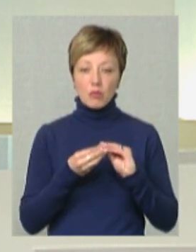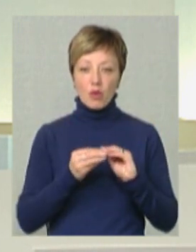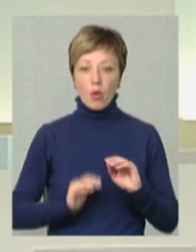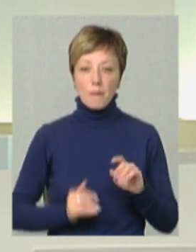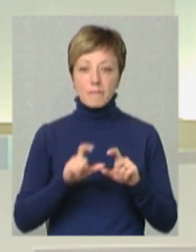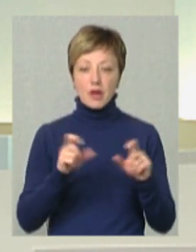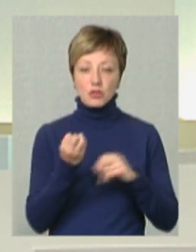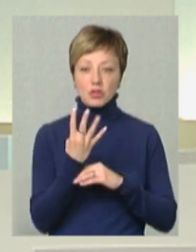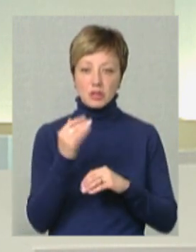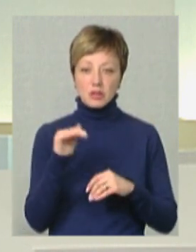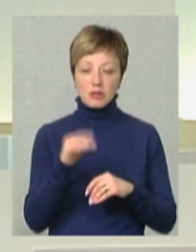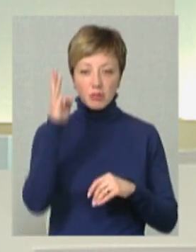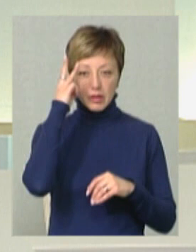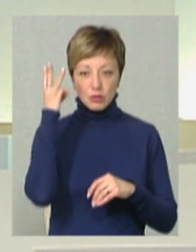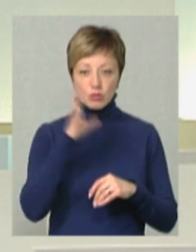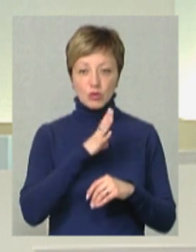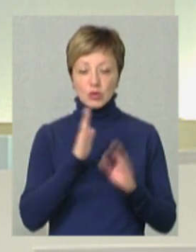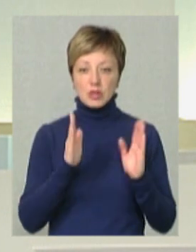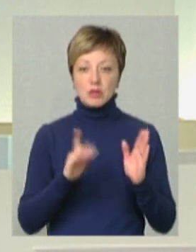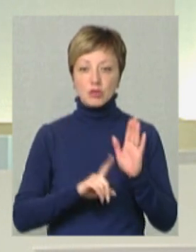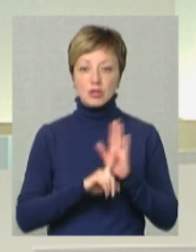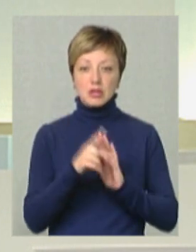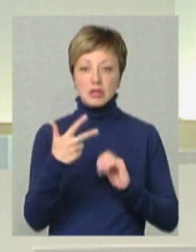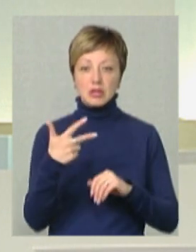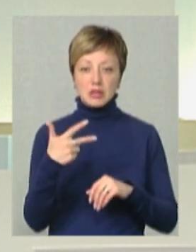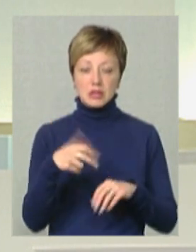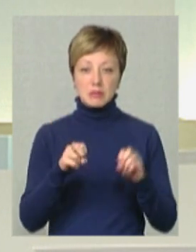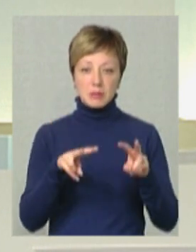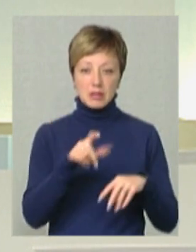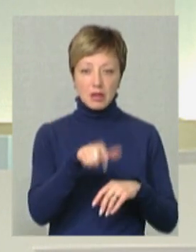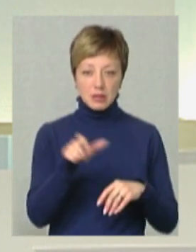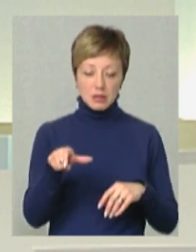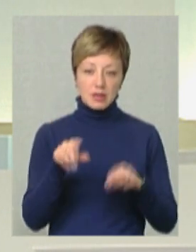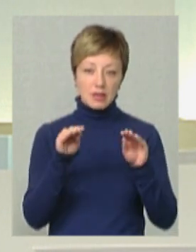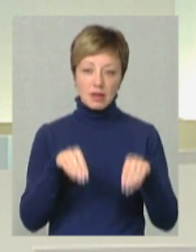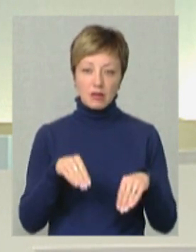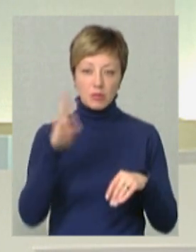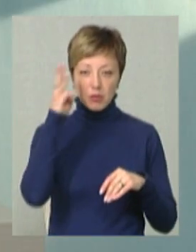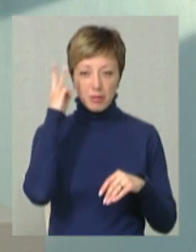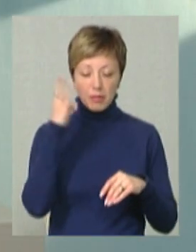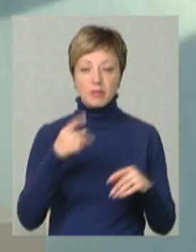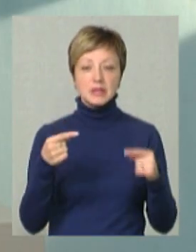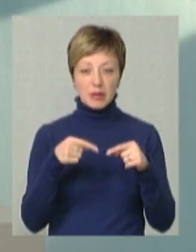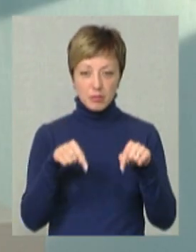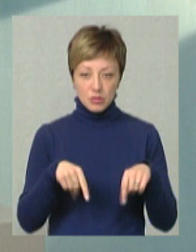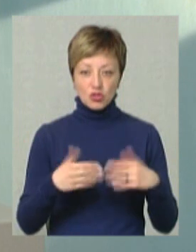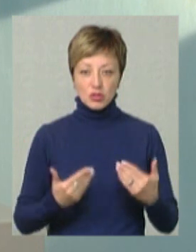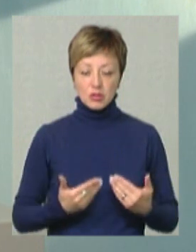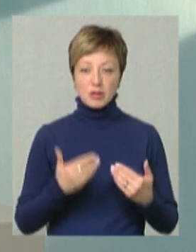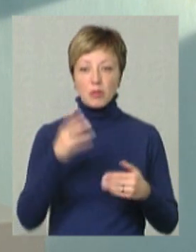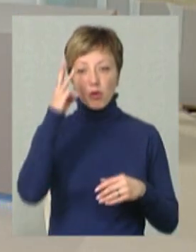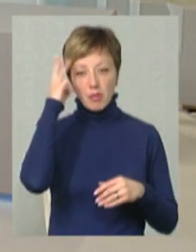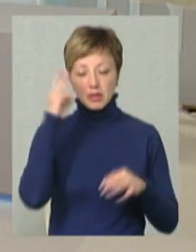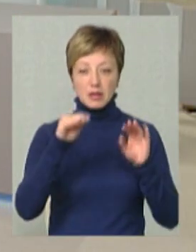14 тисяч, у Хмельницькому тільки ми починали 30 спеціалістів. Тому дані по Це саме хмельничани? Так, так. Дані по